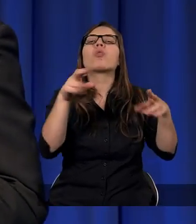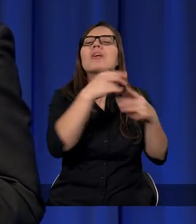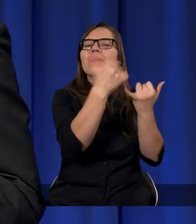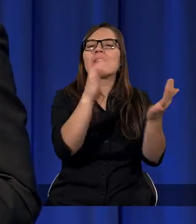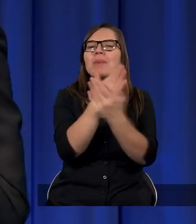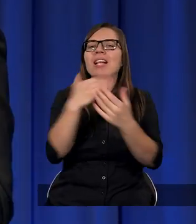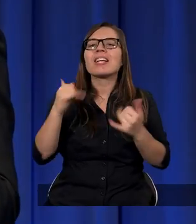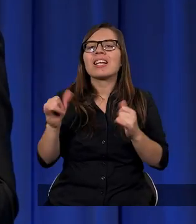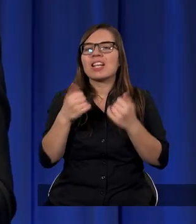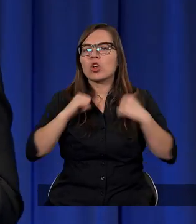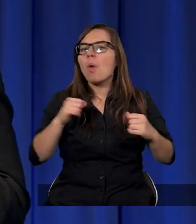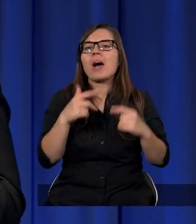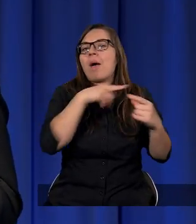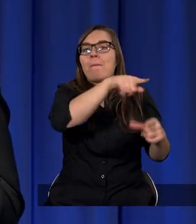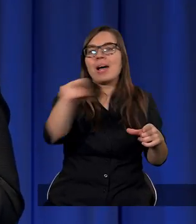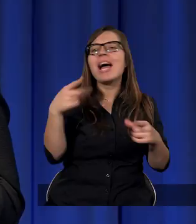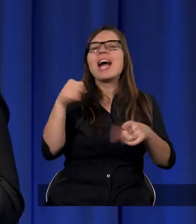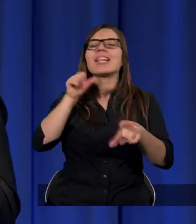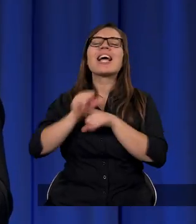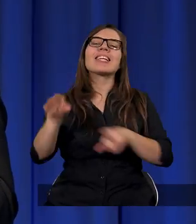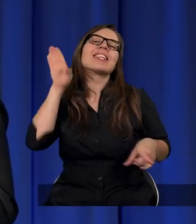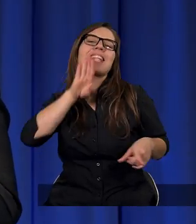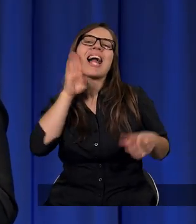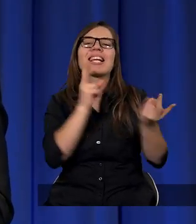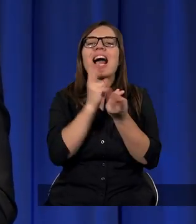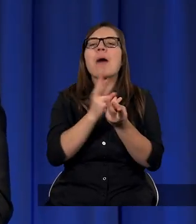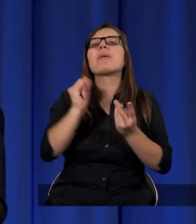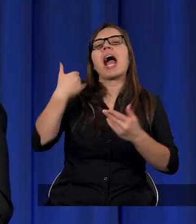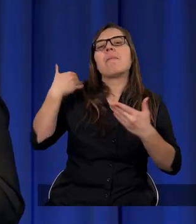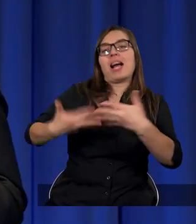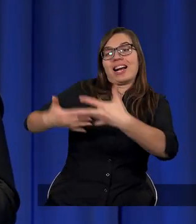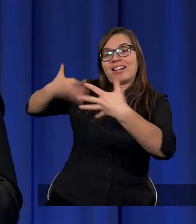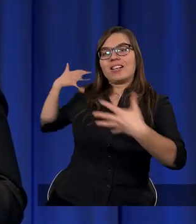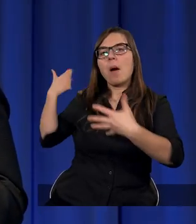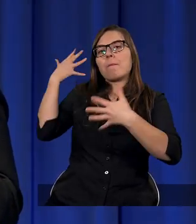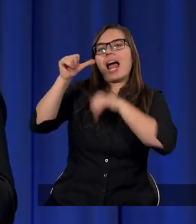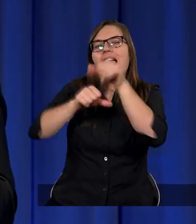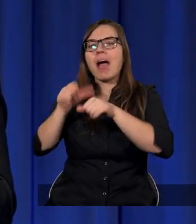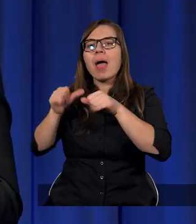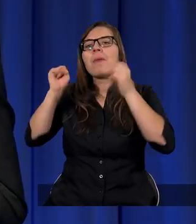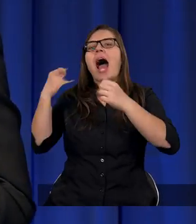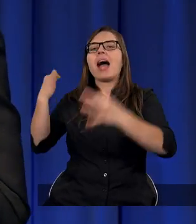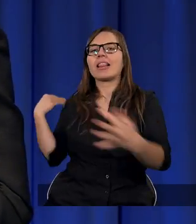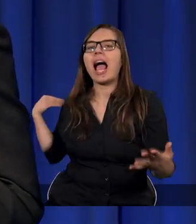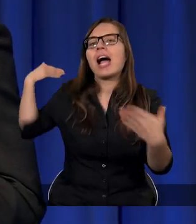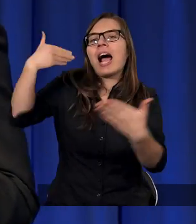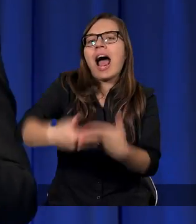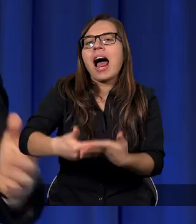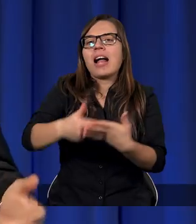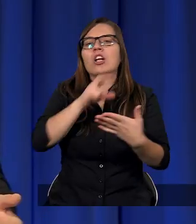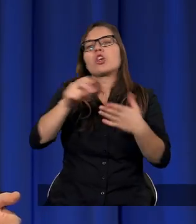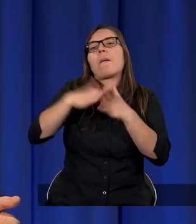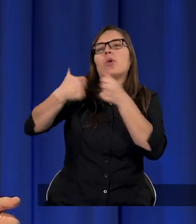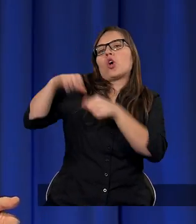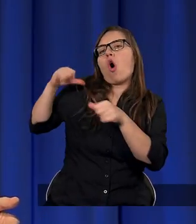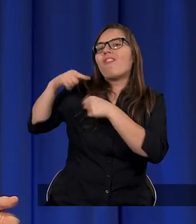chodzi mi o to, że nie jesteśmy dzisiaj tacy sami, jak tutaj siedzimy, jak byliśmy pięć lat temu, jak byliśmy trzy lata temu, czy nawet